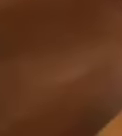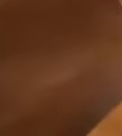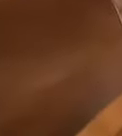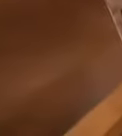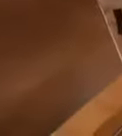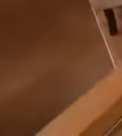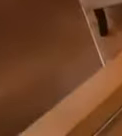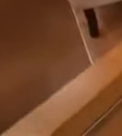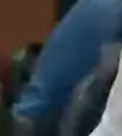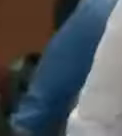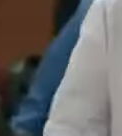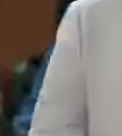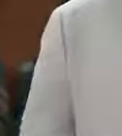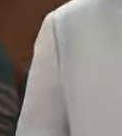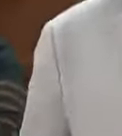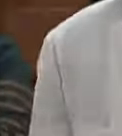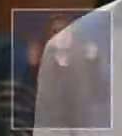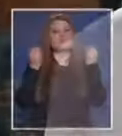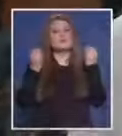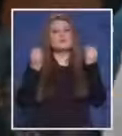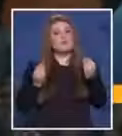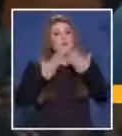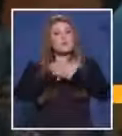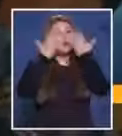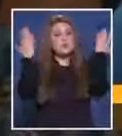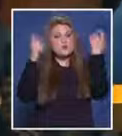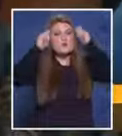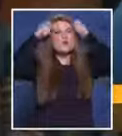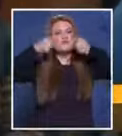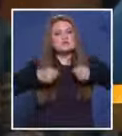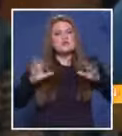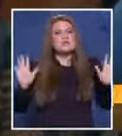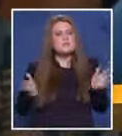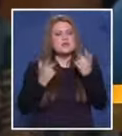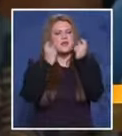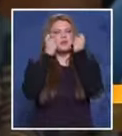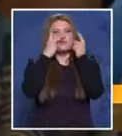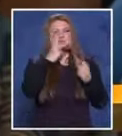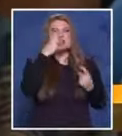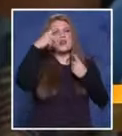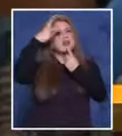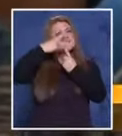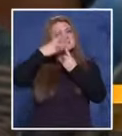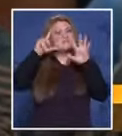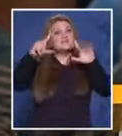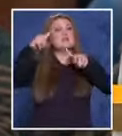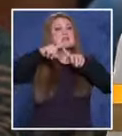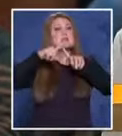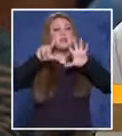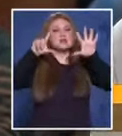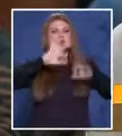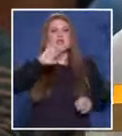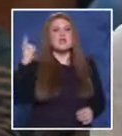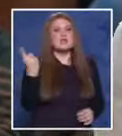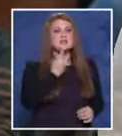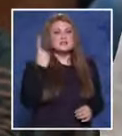Добро утро, уважаеми ранобудни зрители на ТВ7, Терминал 7 и